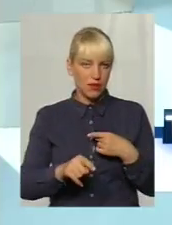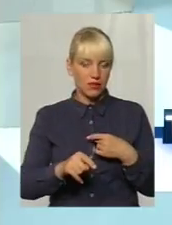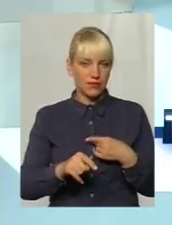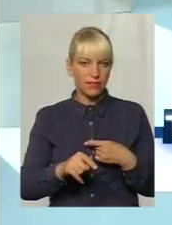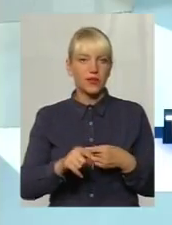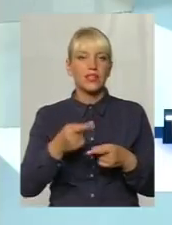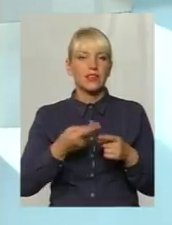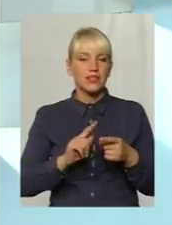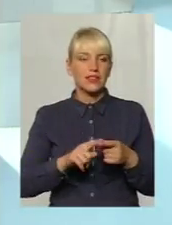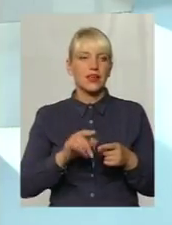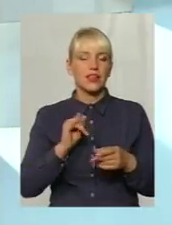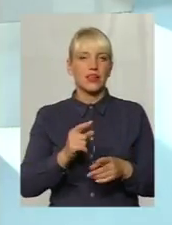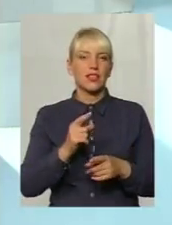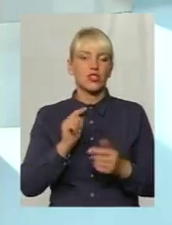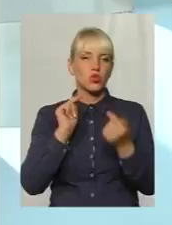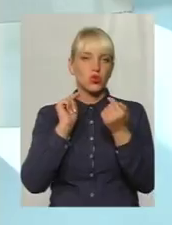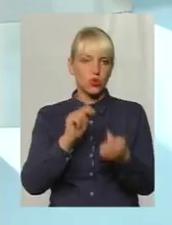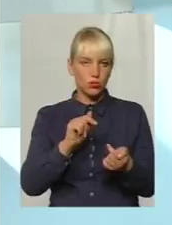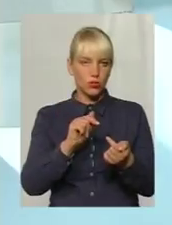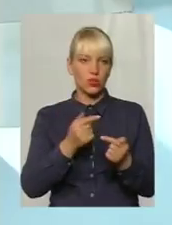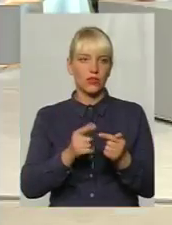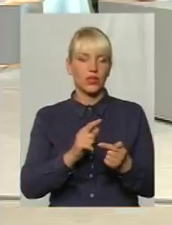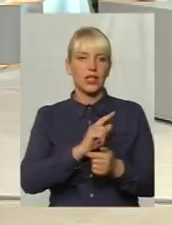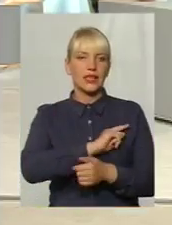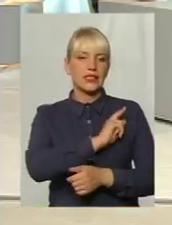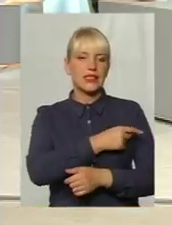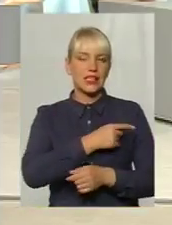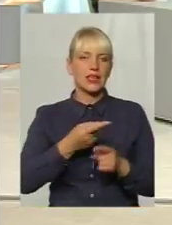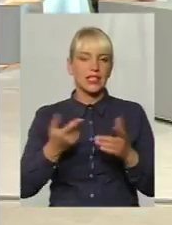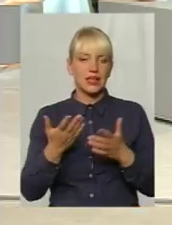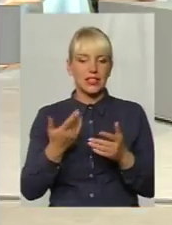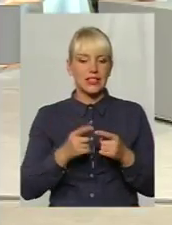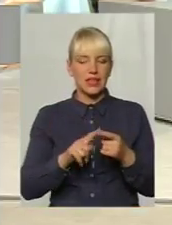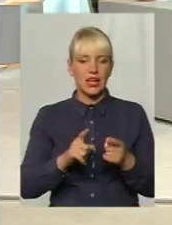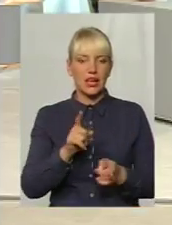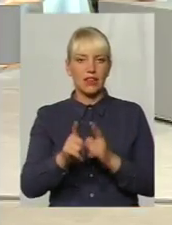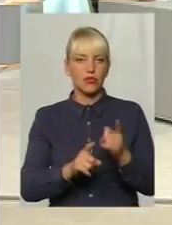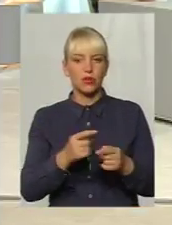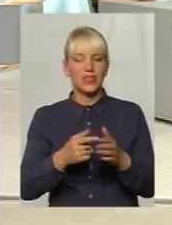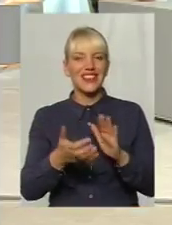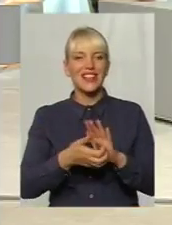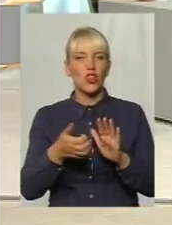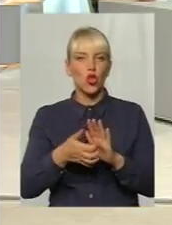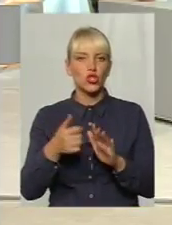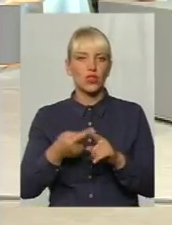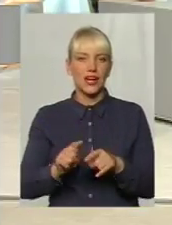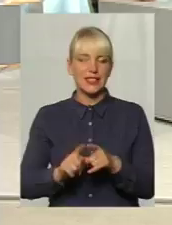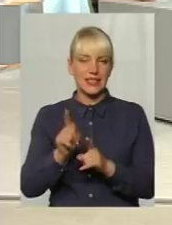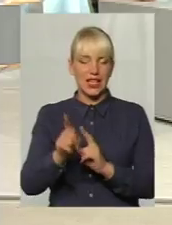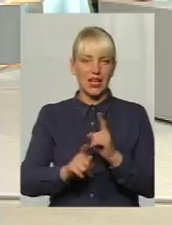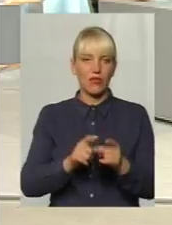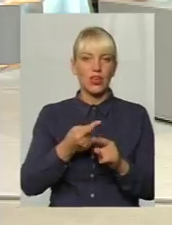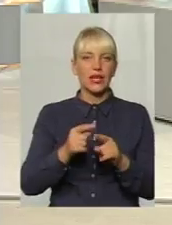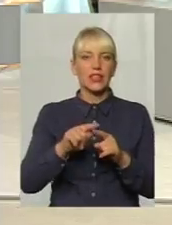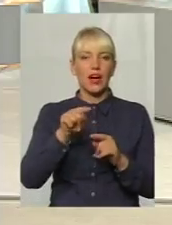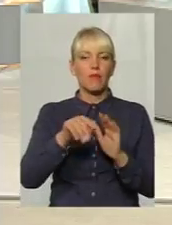Це йде і супротив певних сил цієї реформі, і недосконалості цієї реформи. І та